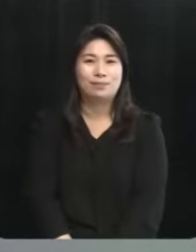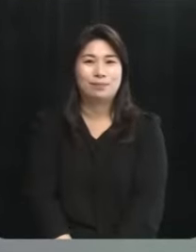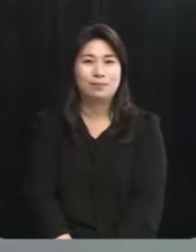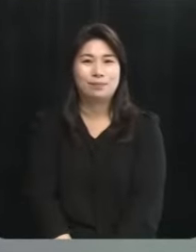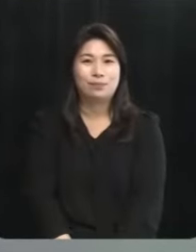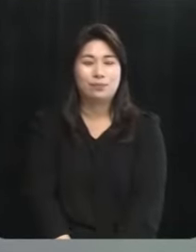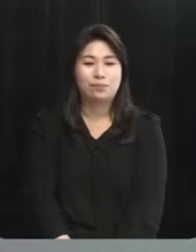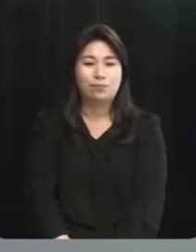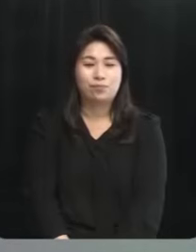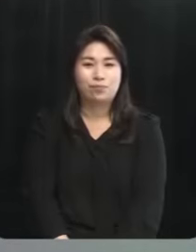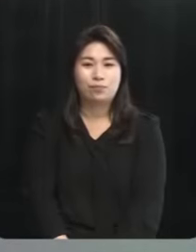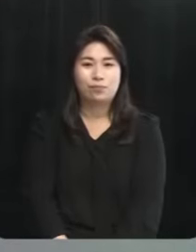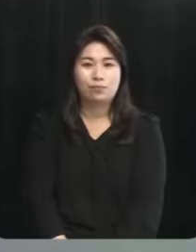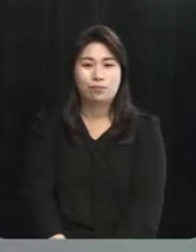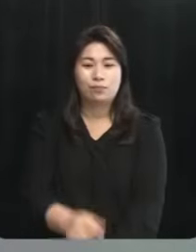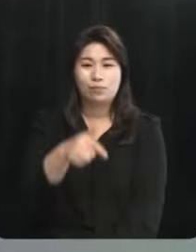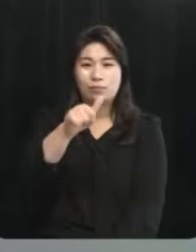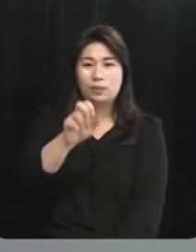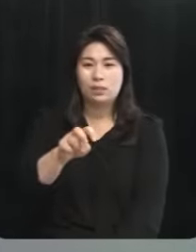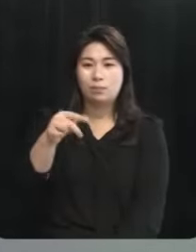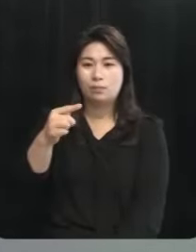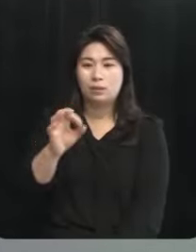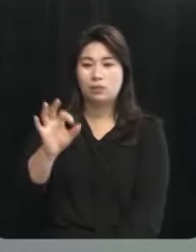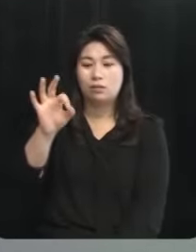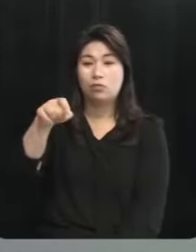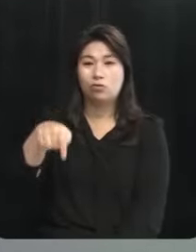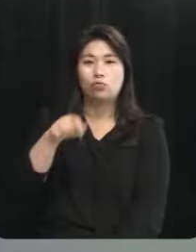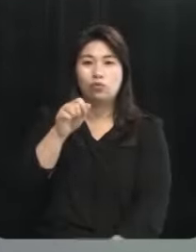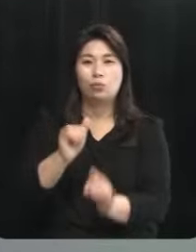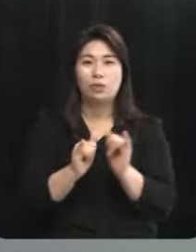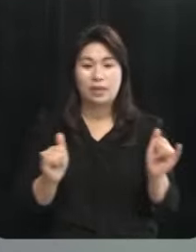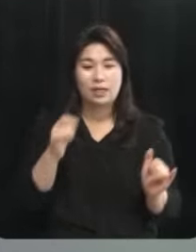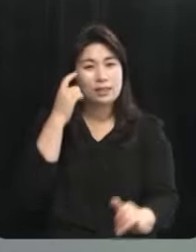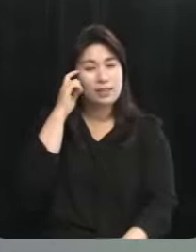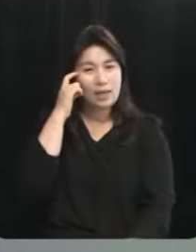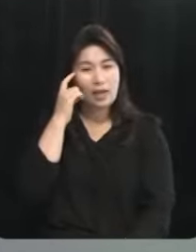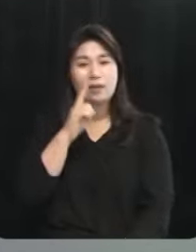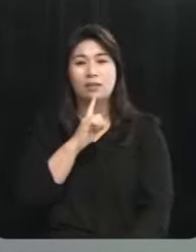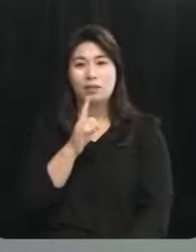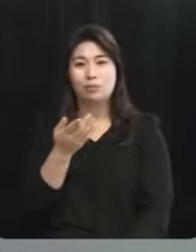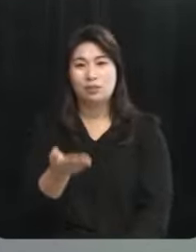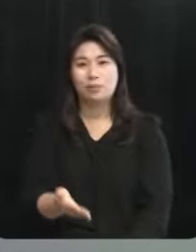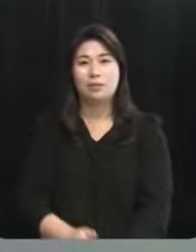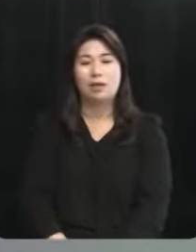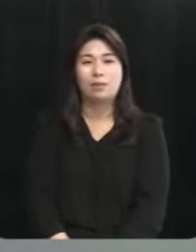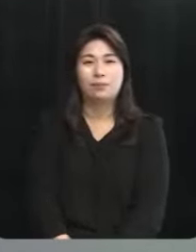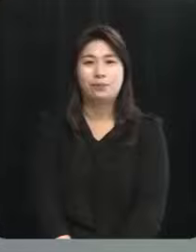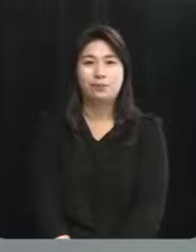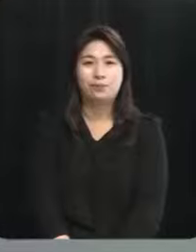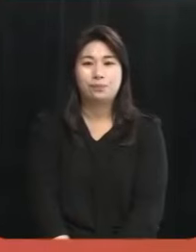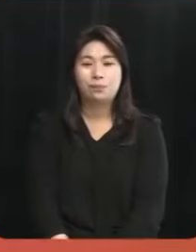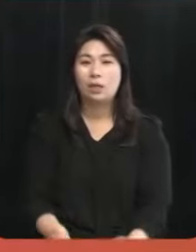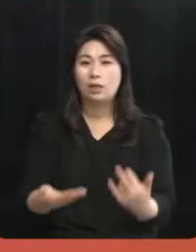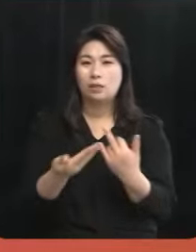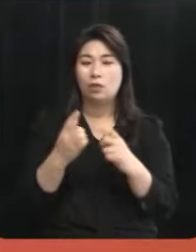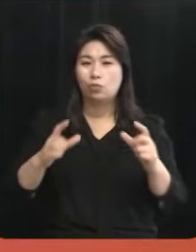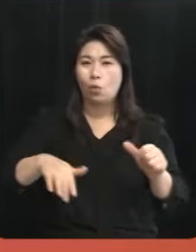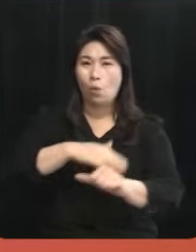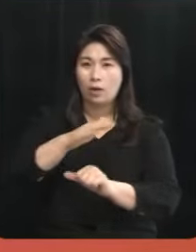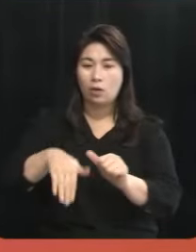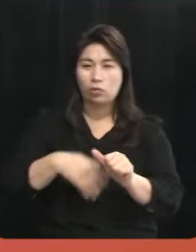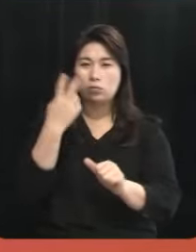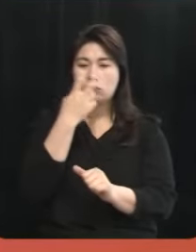다음 김승욱 후보의 생각은 어떤지 말씀을 해주시기 바라겠습니다 1분 시작해 주십시오 제주의 환경을